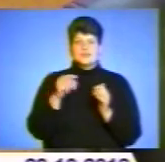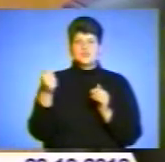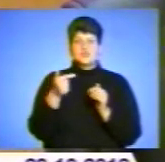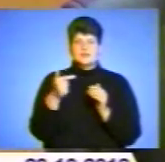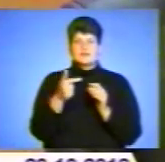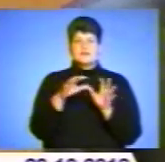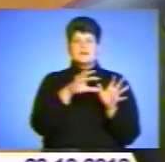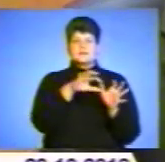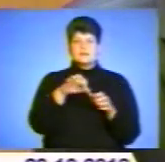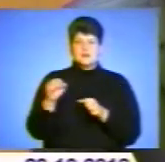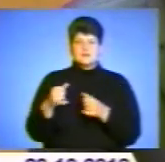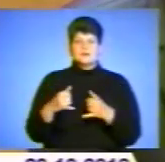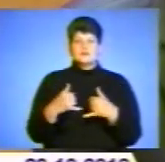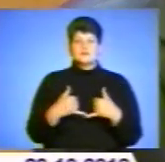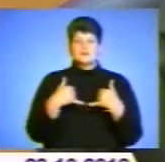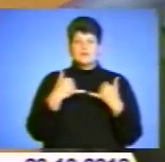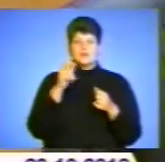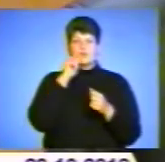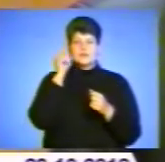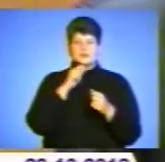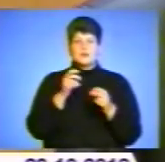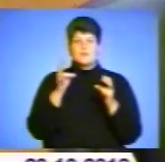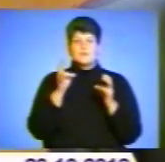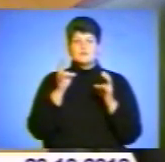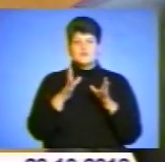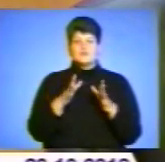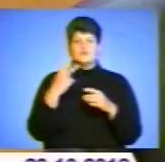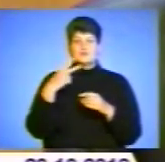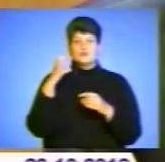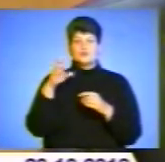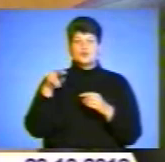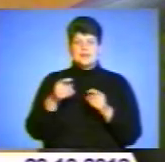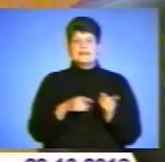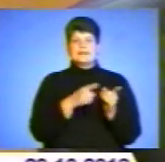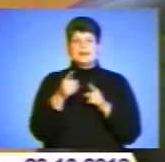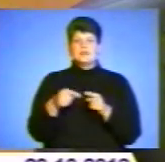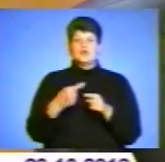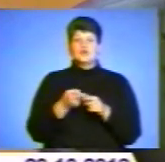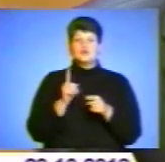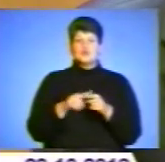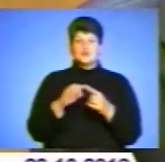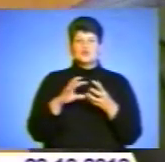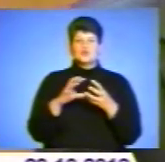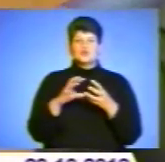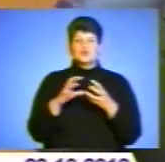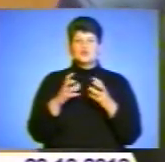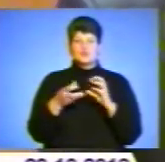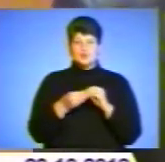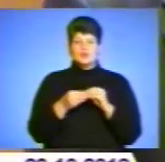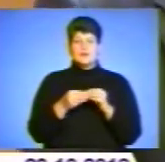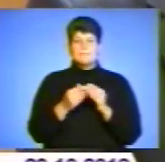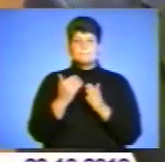програми вшанування українців постраждалих у ХХ столітті і направити чушу на дану програму для